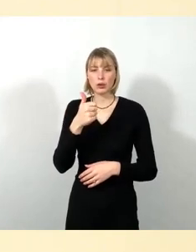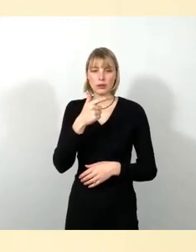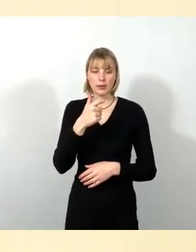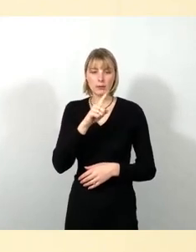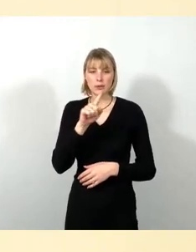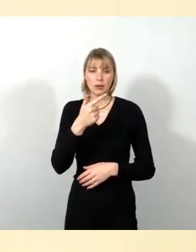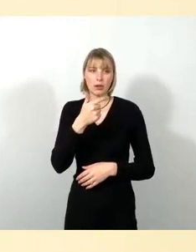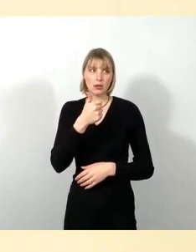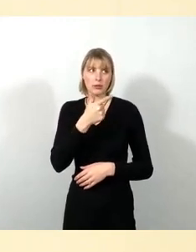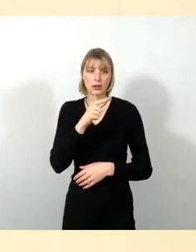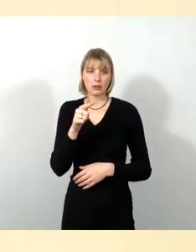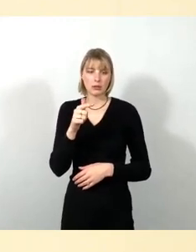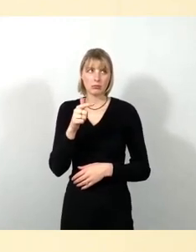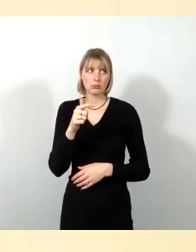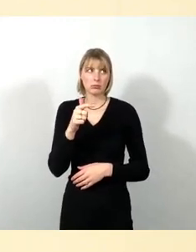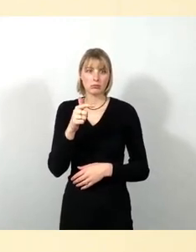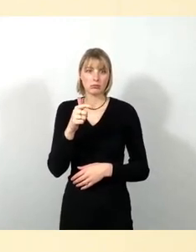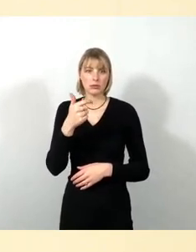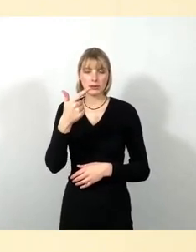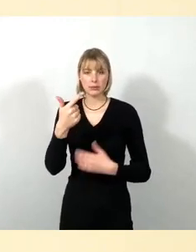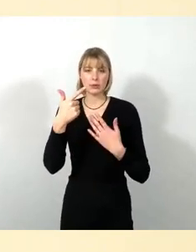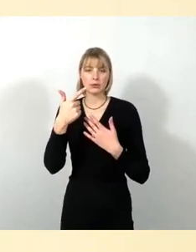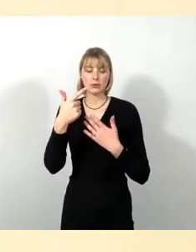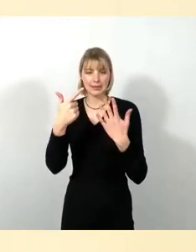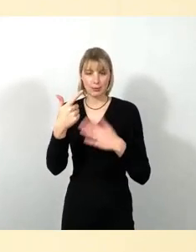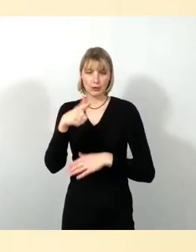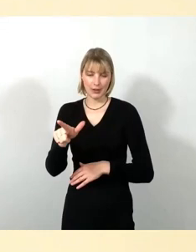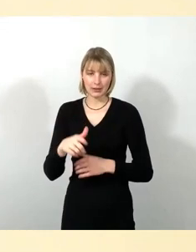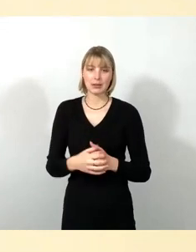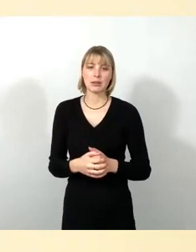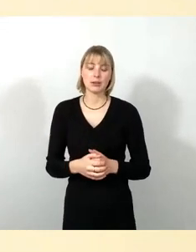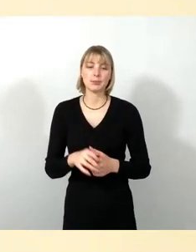Akazienhof als Gebäude ist Teil